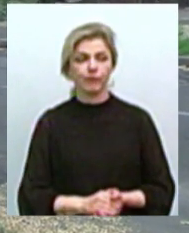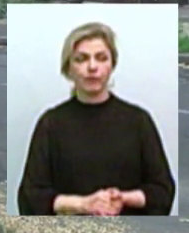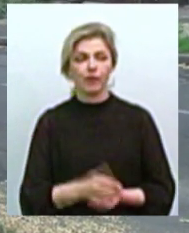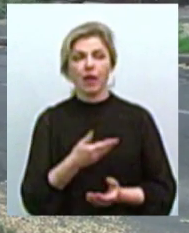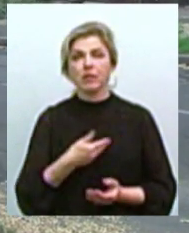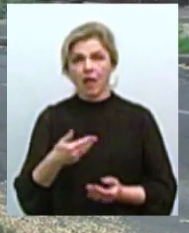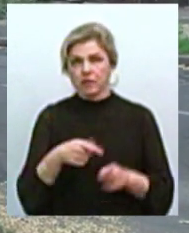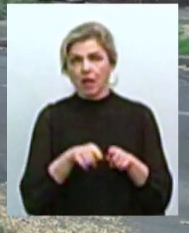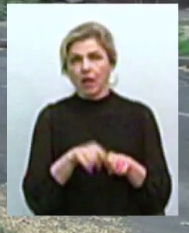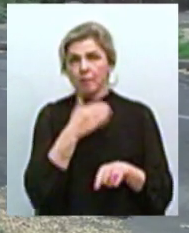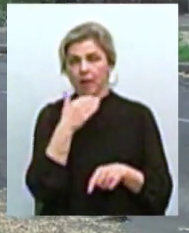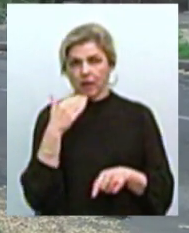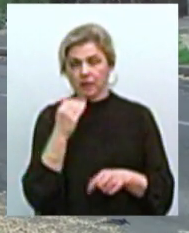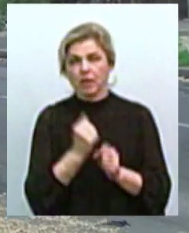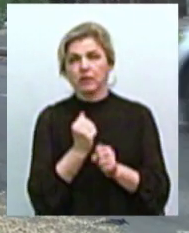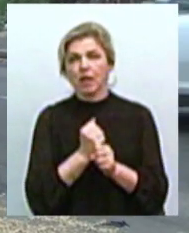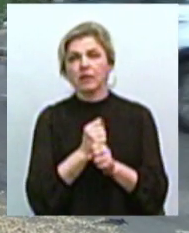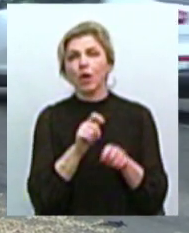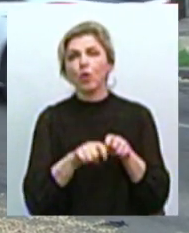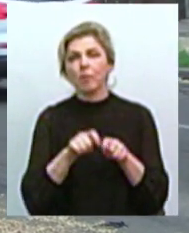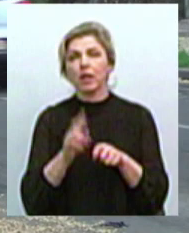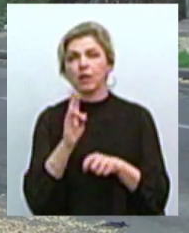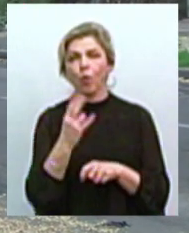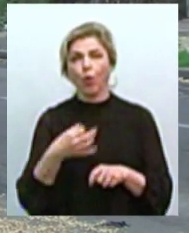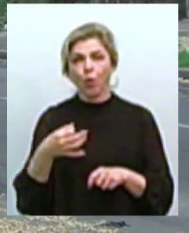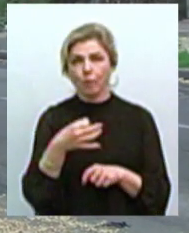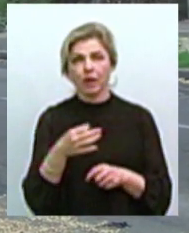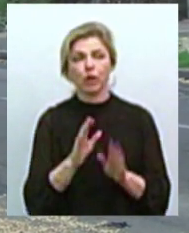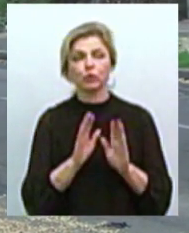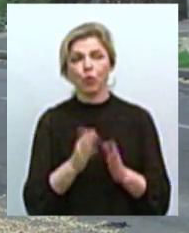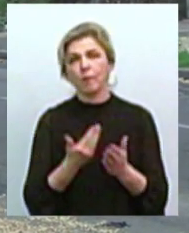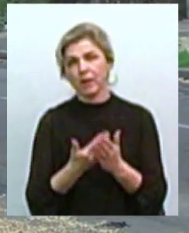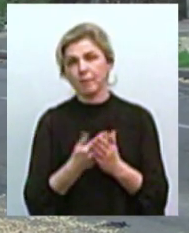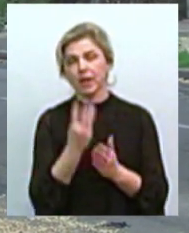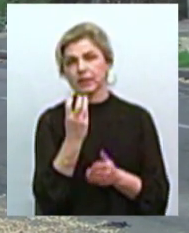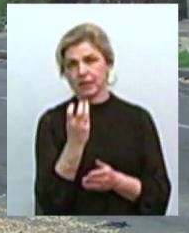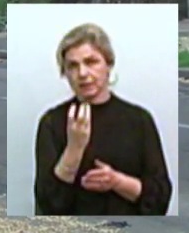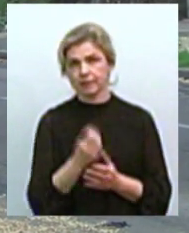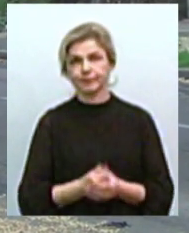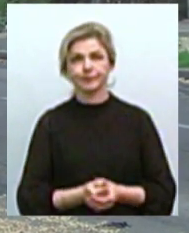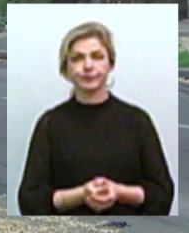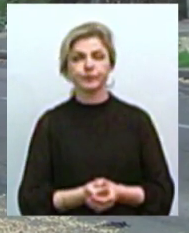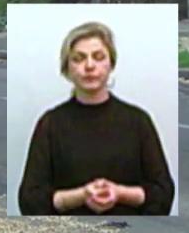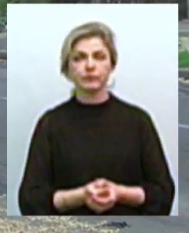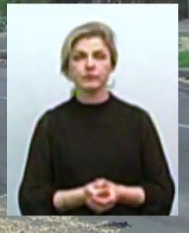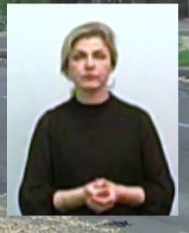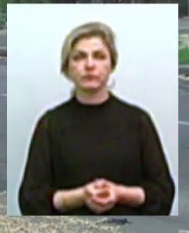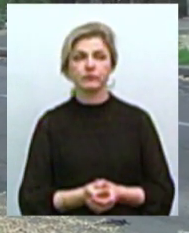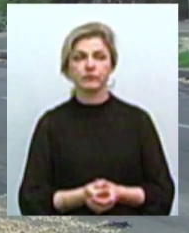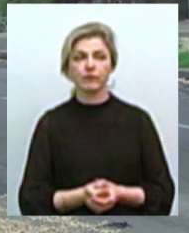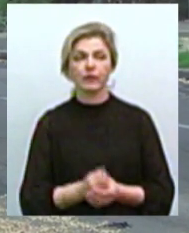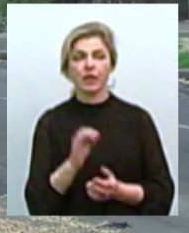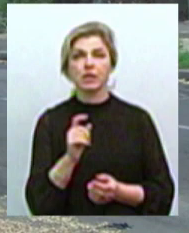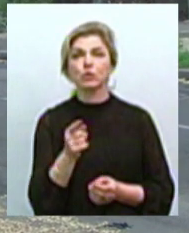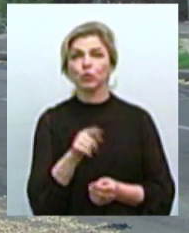нас таких безліч. Ми проводили моніторинг по Миколаївській області тільки близько 300. І, в принципі, з того,